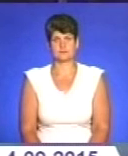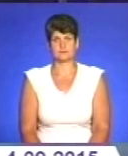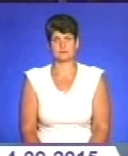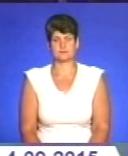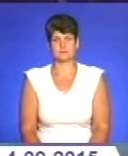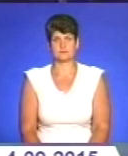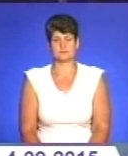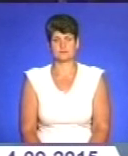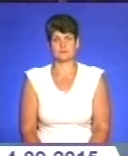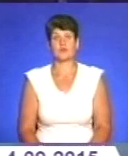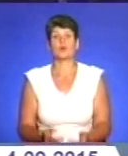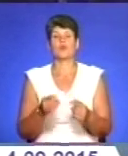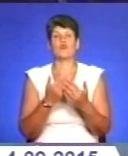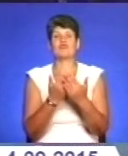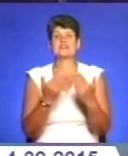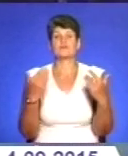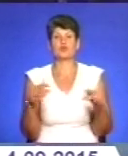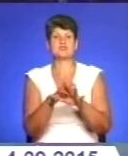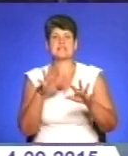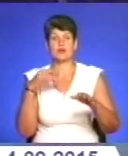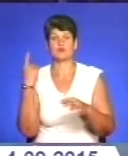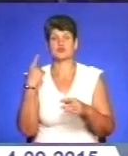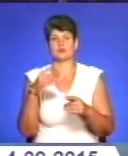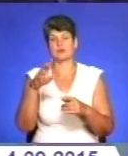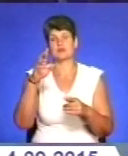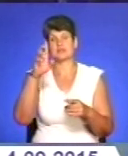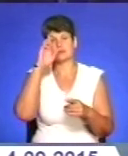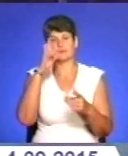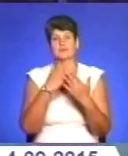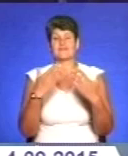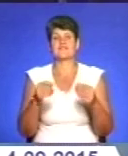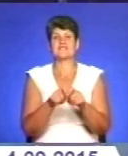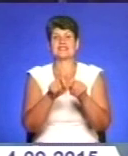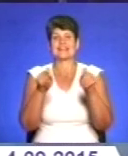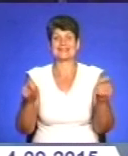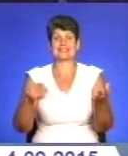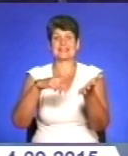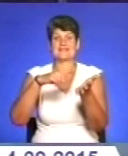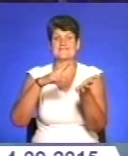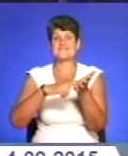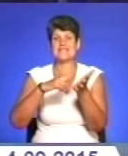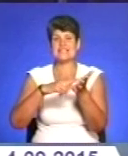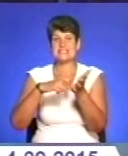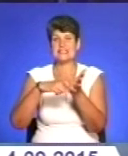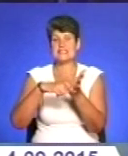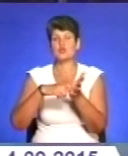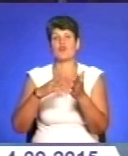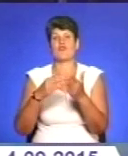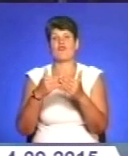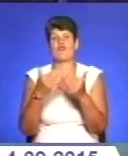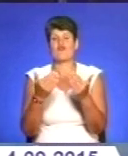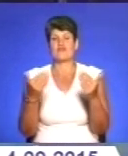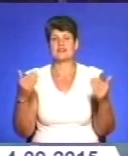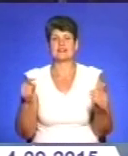У виставковому залі обласного краєзнавчого музею відкрили філателістичну виставку під назвою Юлію Шловацький 1809